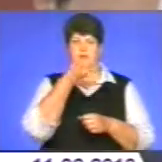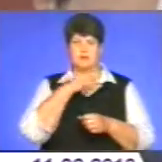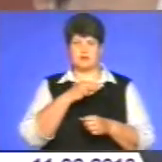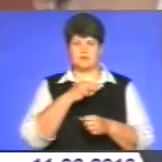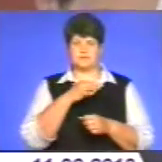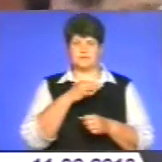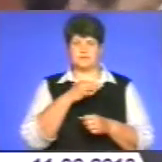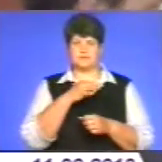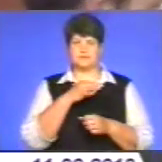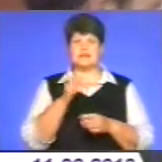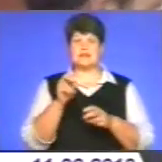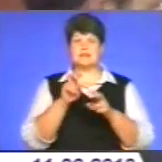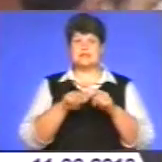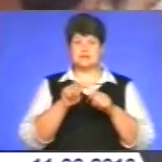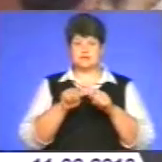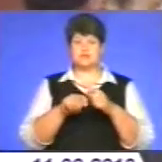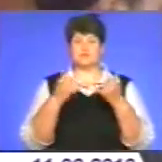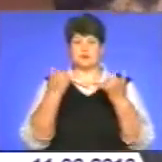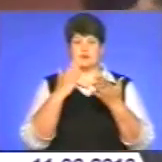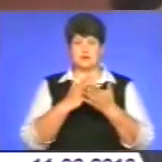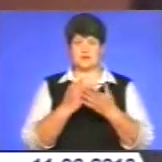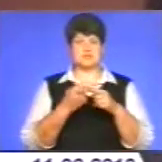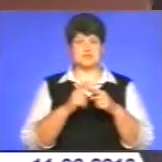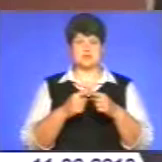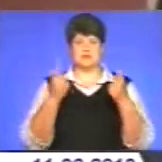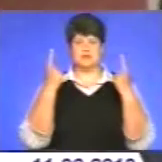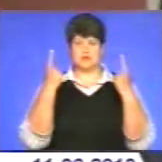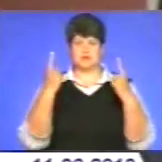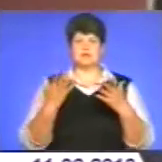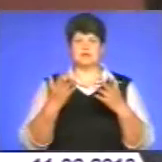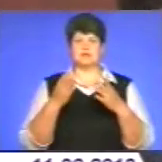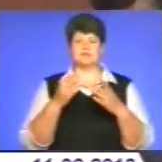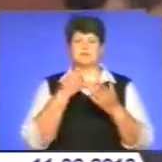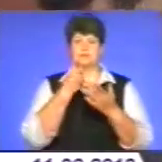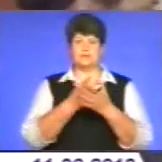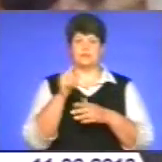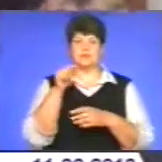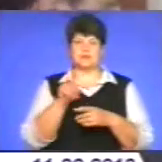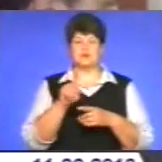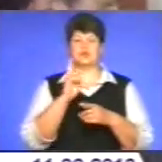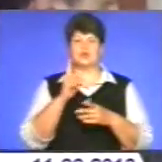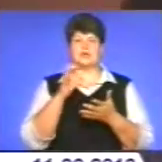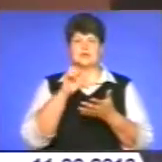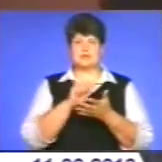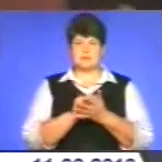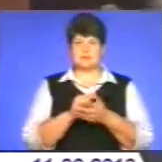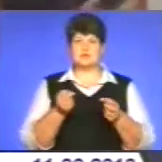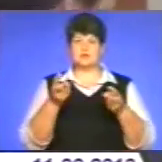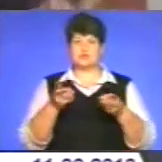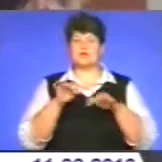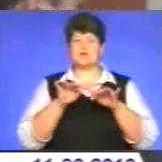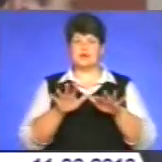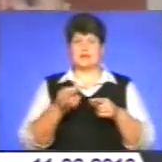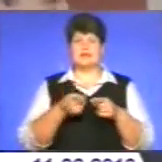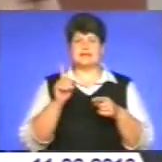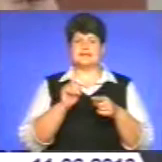І слідство ведеться зараз. Це дуже потужний сигнал всім тим, хто займається цією злочинною діяльністю. Головне для нас не